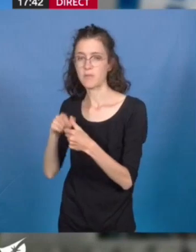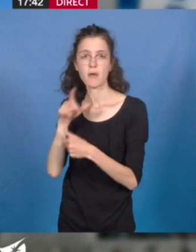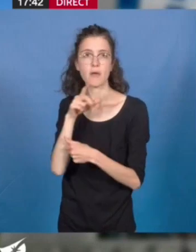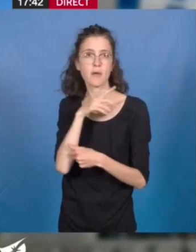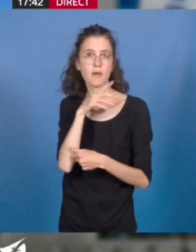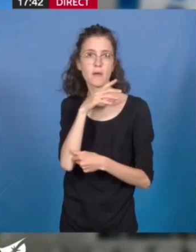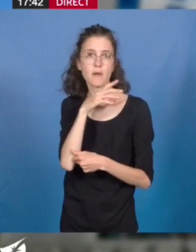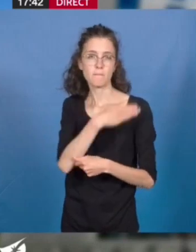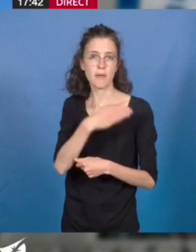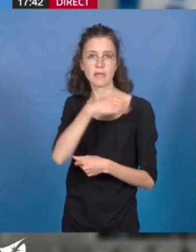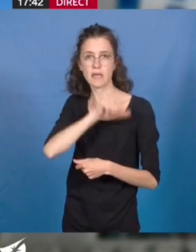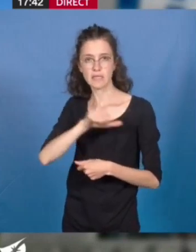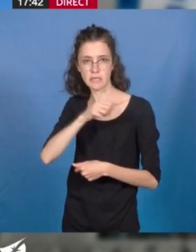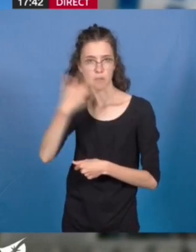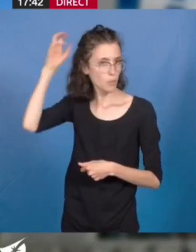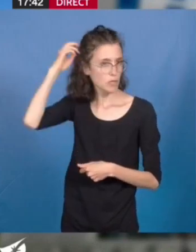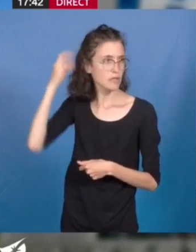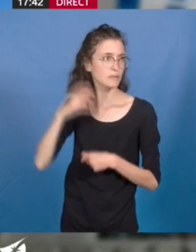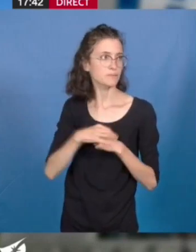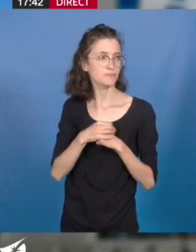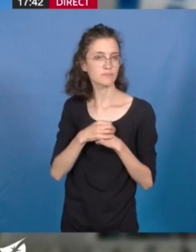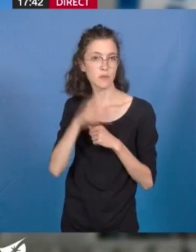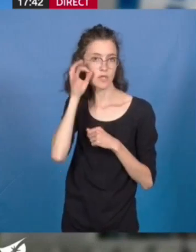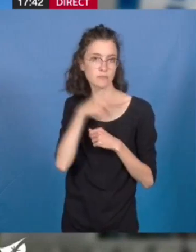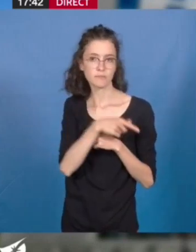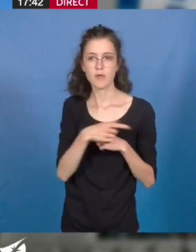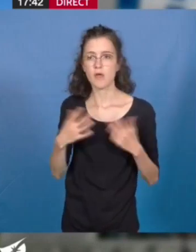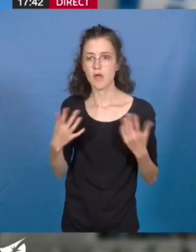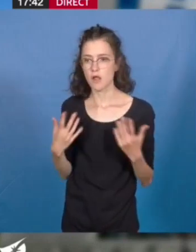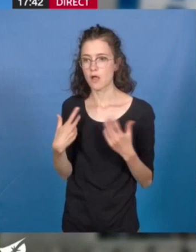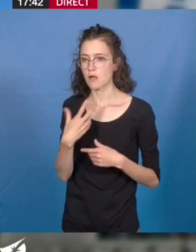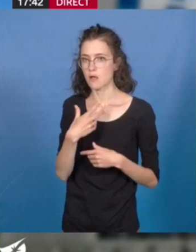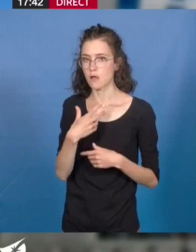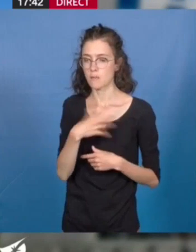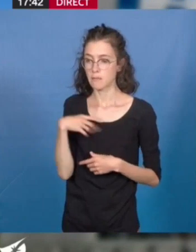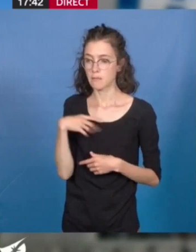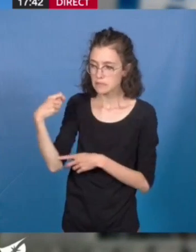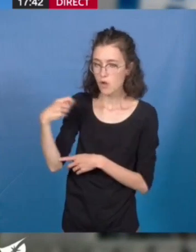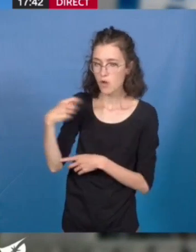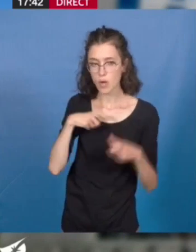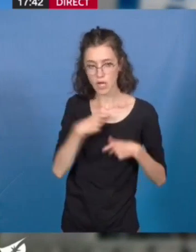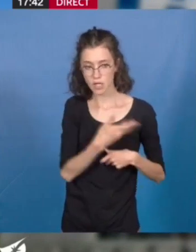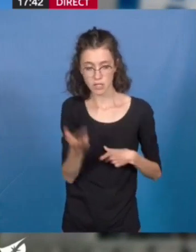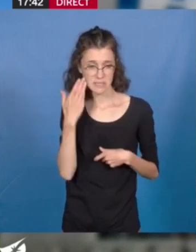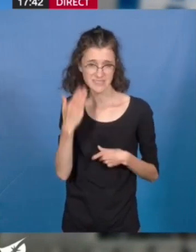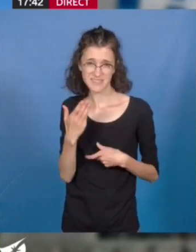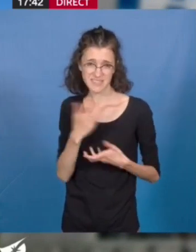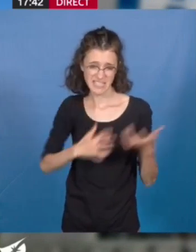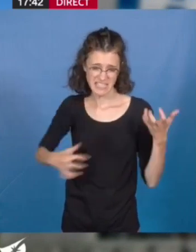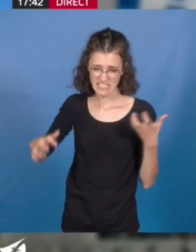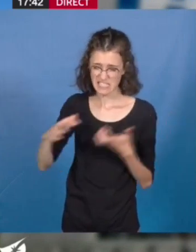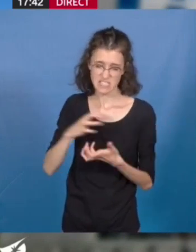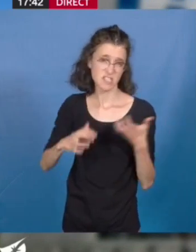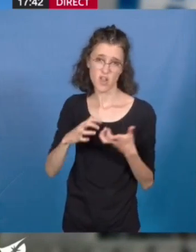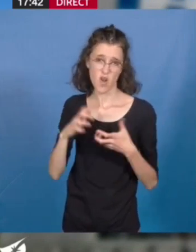Madame la Présidente, chers collègues, la crise du logement s'aggrave et le gouvernement regarde ailleurs. C'est ainsi qu'alertent les